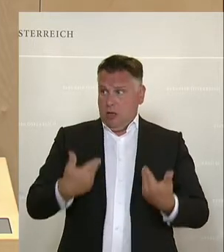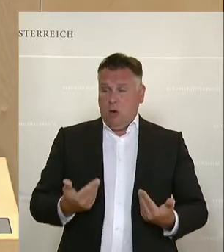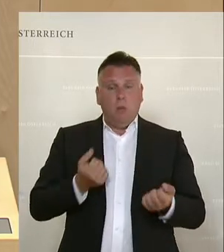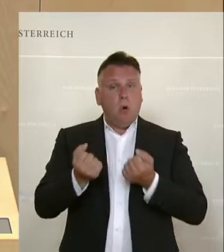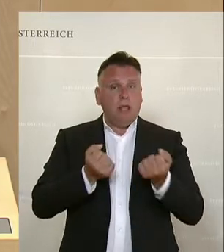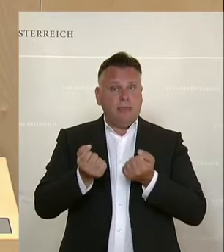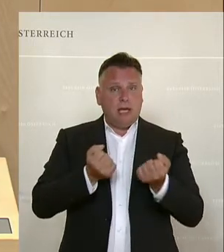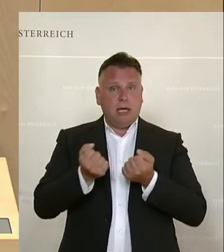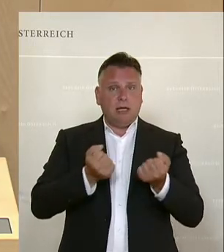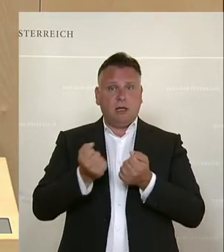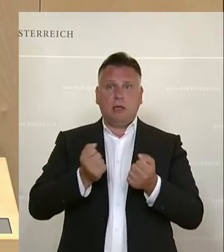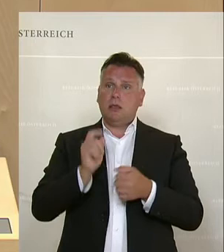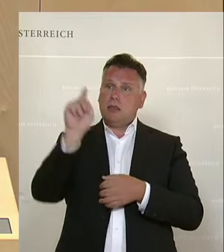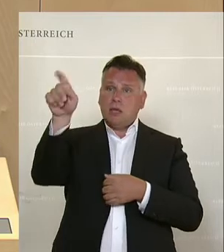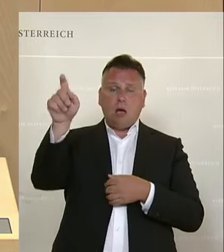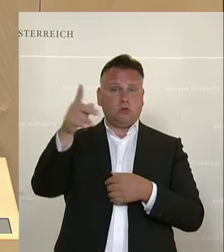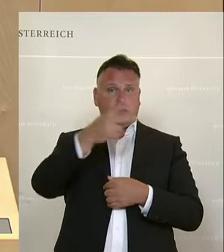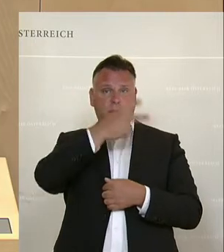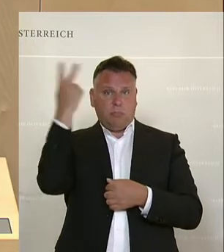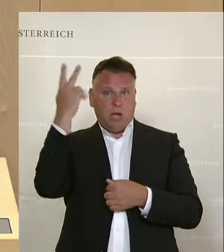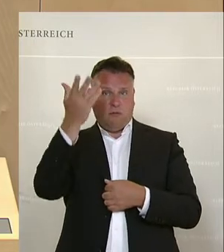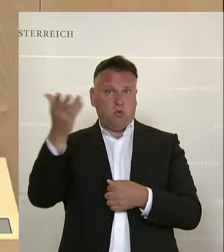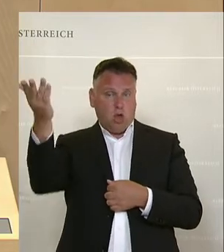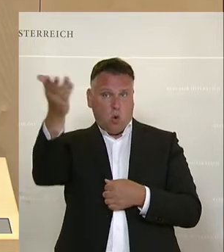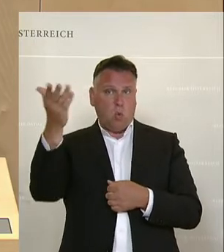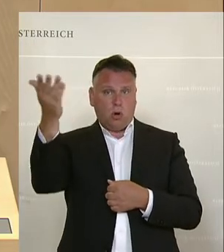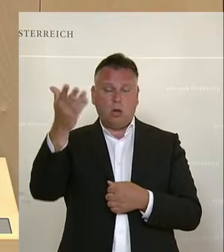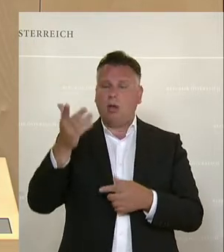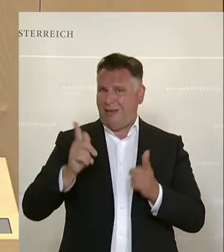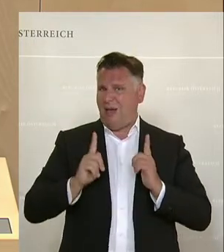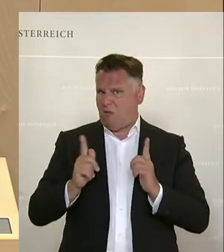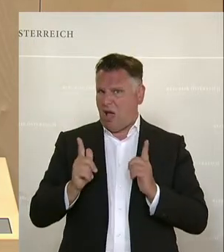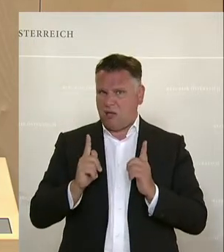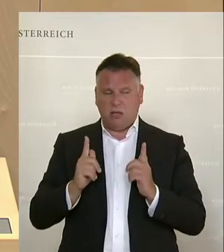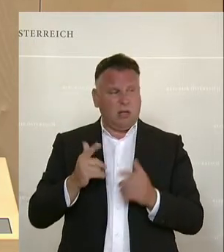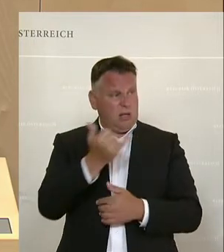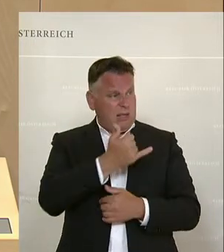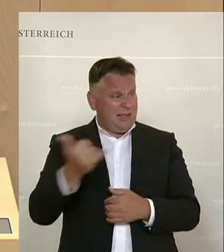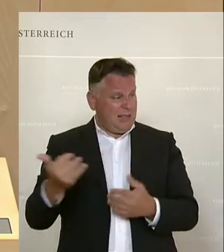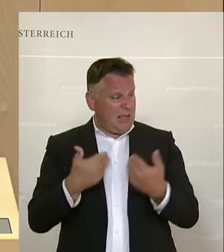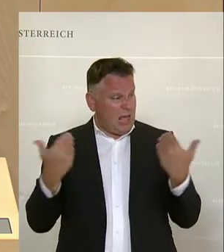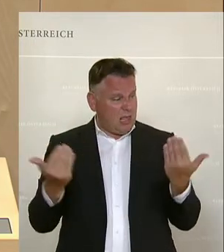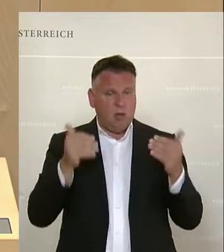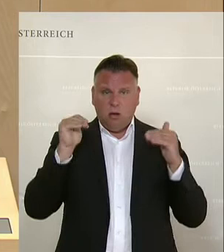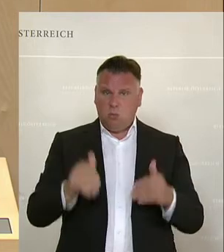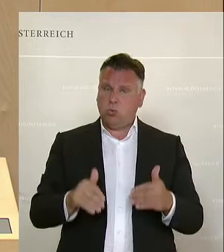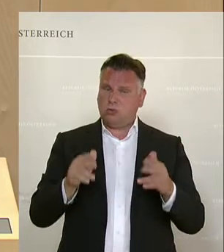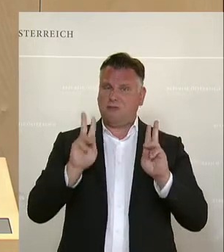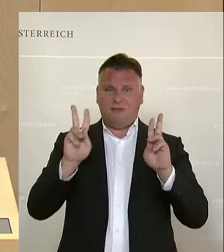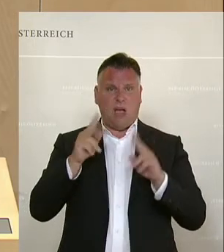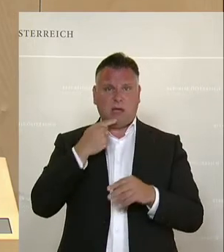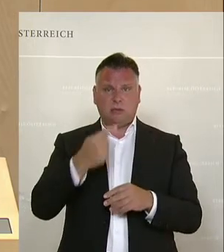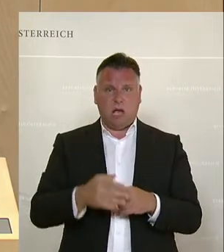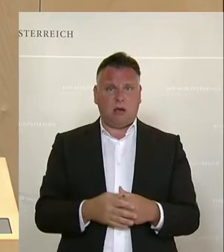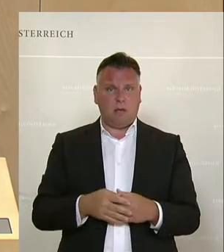auch derer, die draußen sitzen und die Bevölkerung, er auch von uns erwartet, dass jeder von uns und jede von uns die Wahrheit sagt. Und ich habe